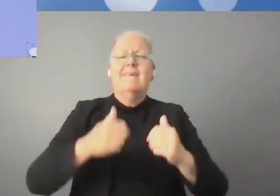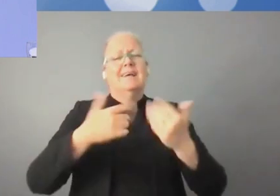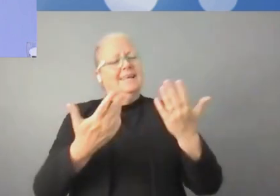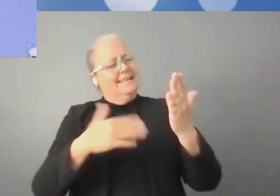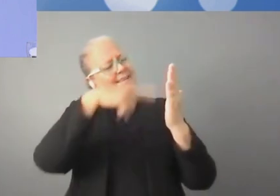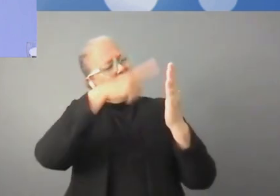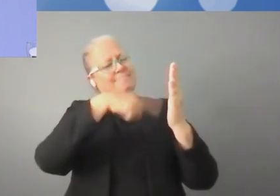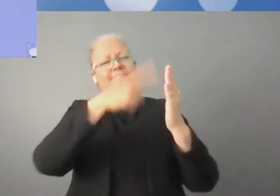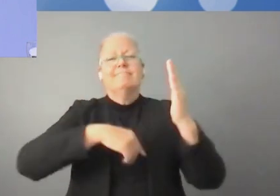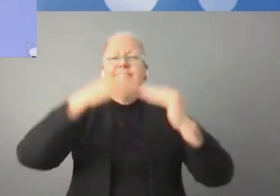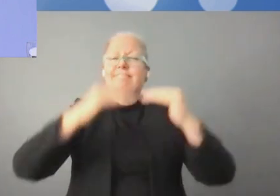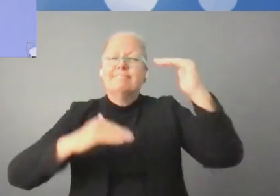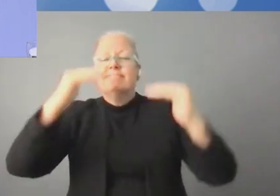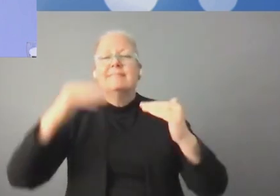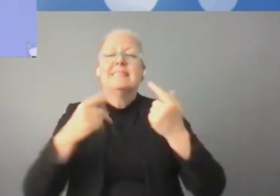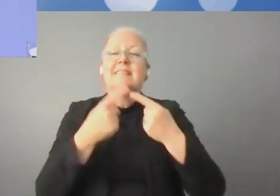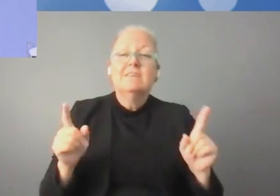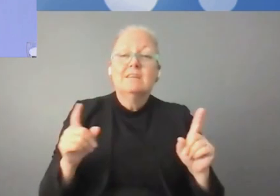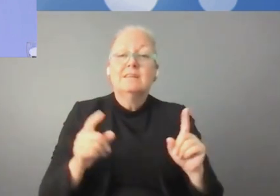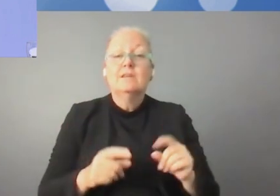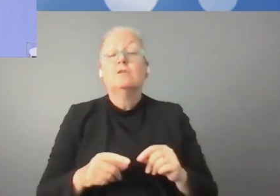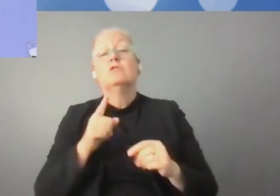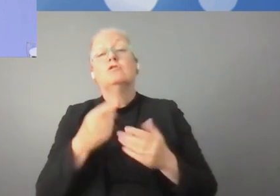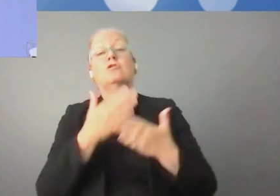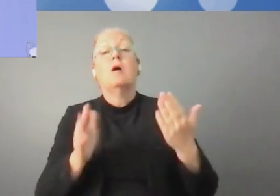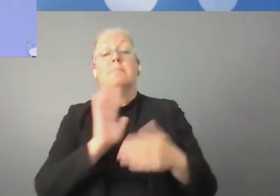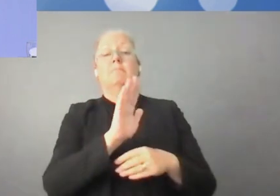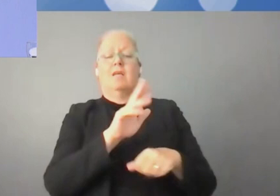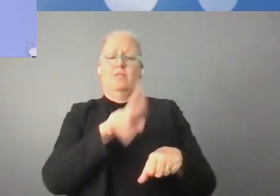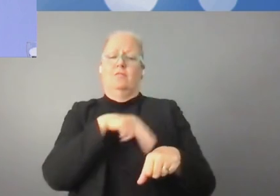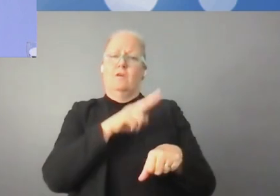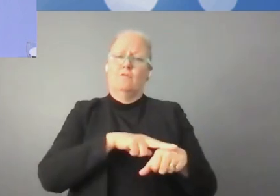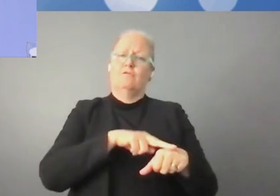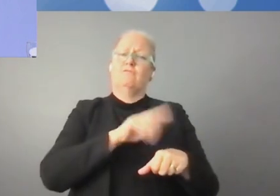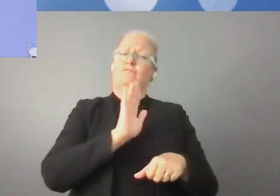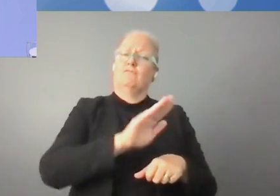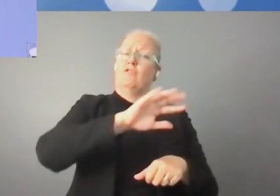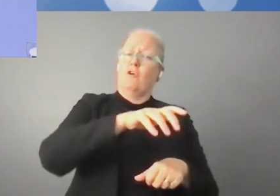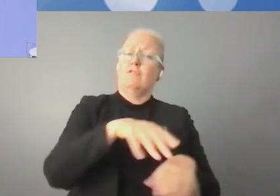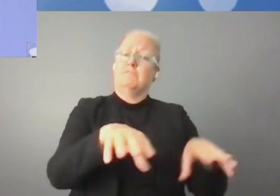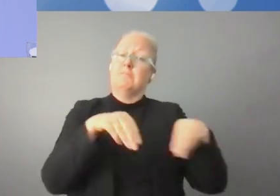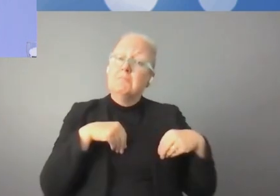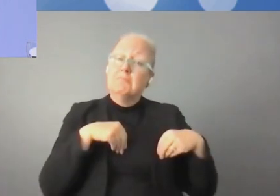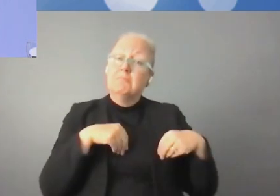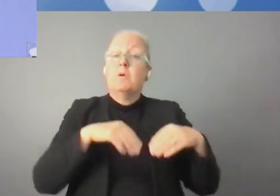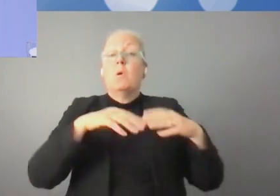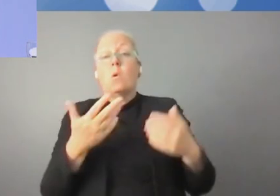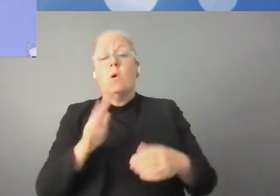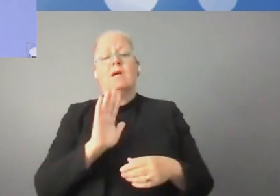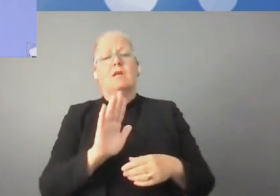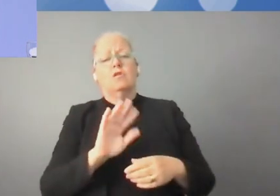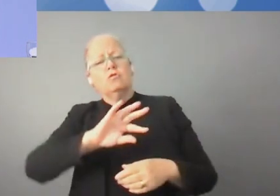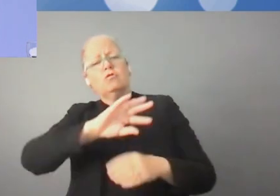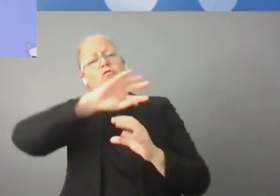réglementer ceci ou cela. Et à quel niveau ? Est-ce que ça va être au niveau national,